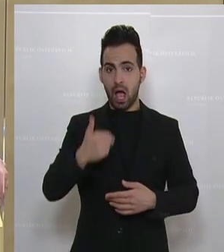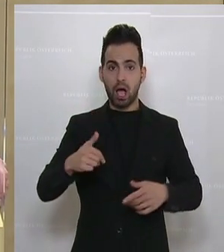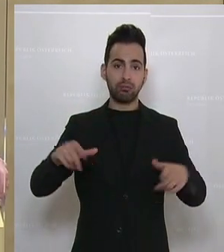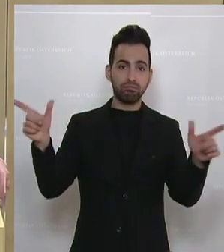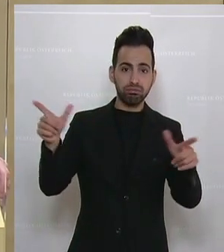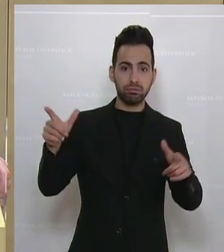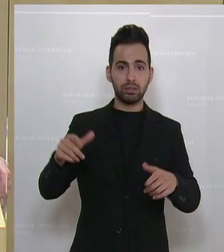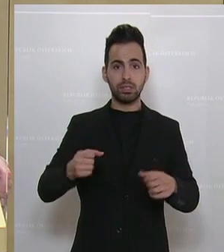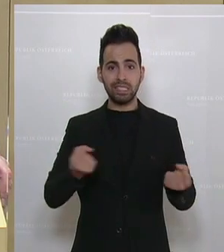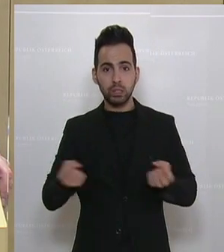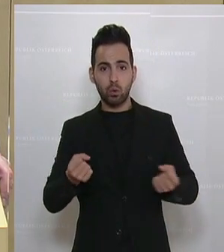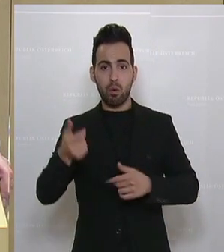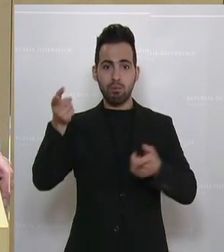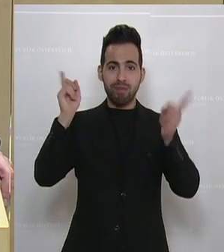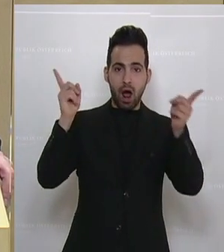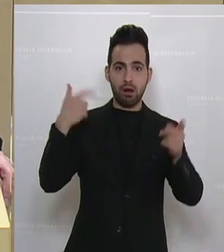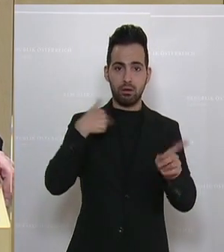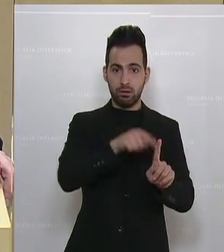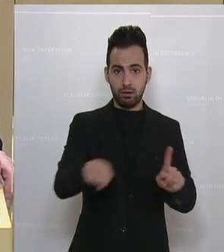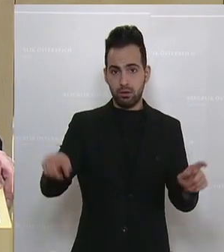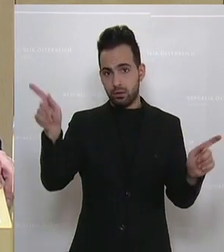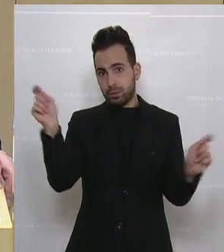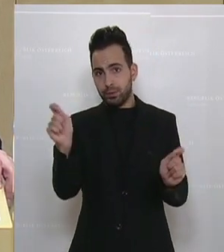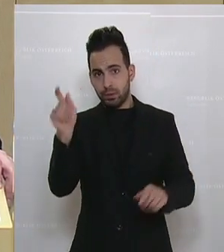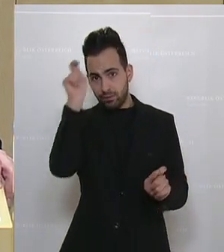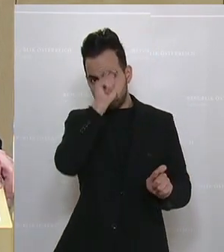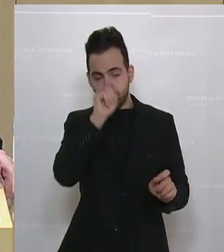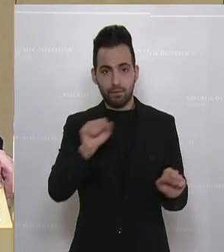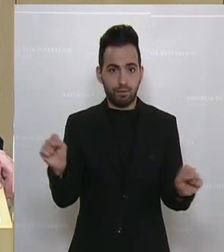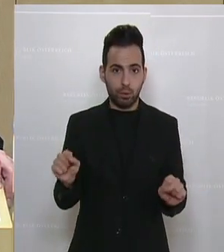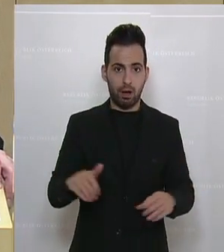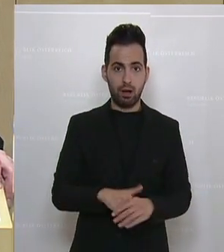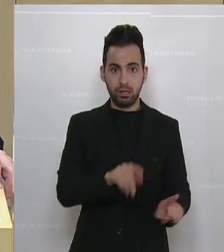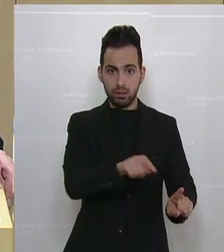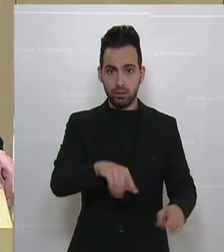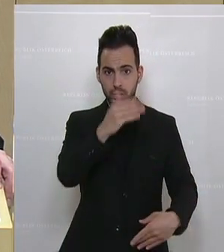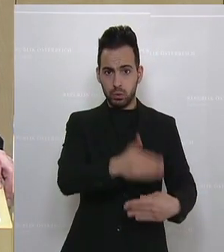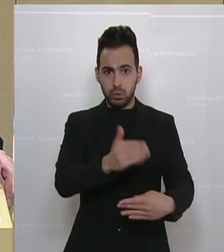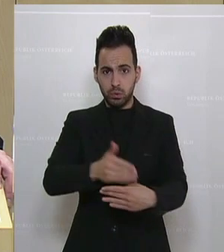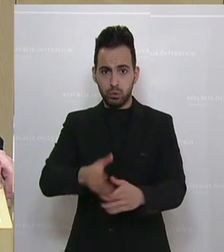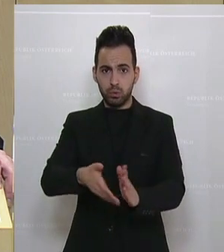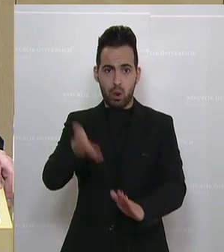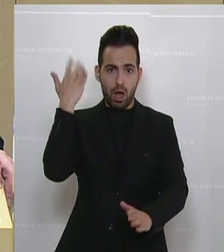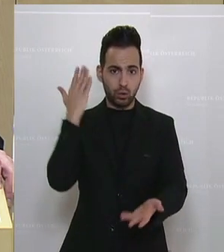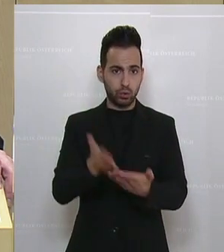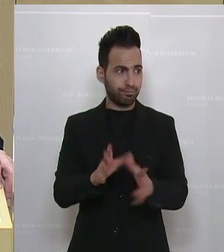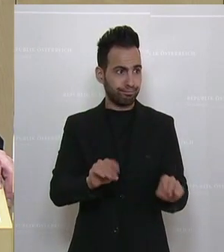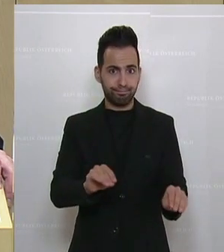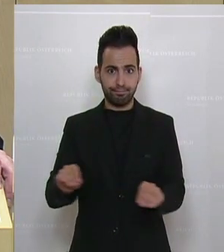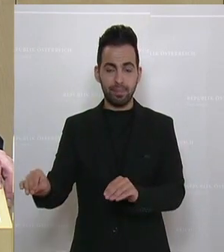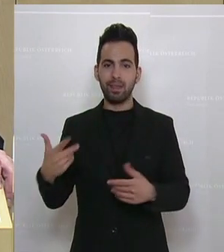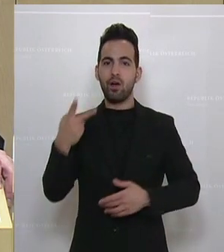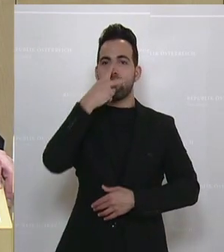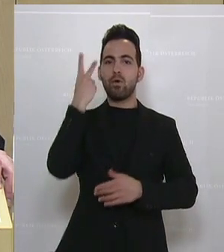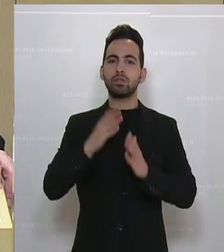Diskotheken, Bars. Also das ist ja alles ganz furchtbar. Das ist ja ganz, ganz schlimm. Also das heißt, das, was bei diesen